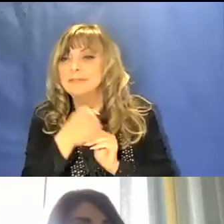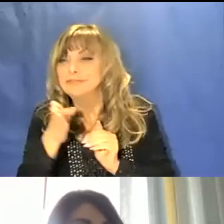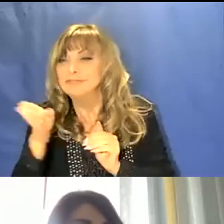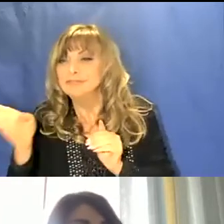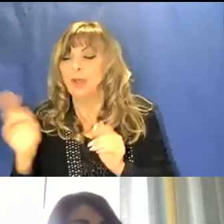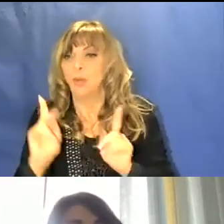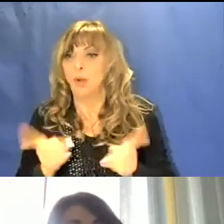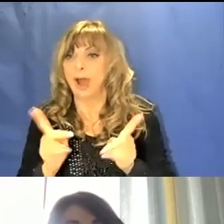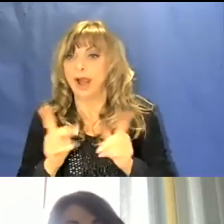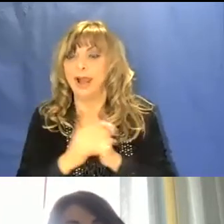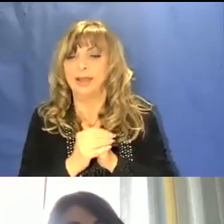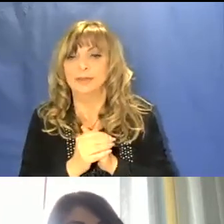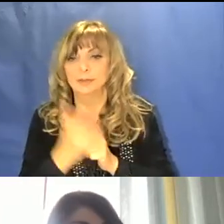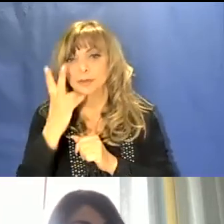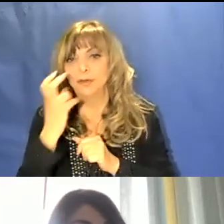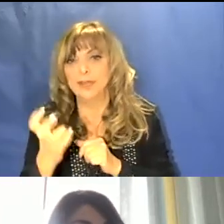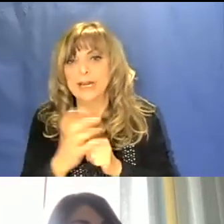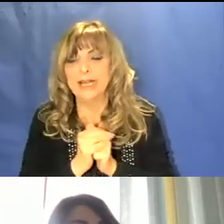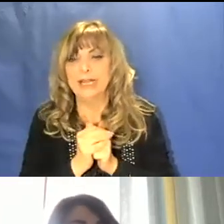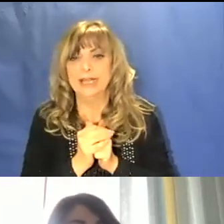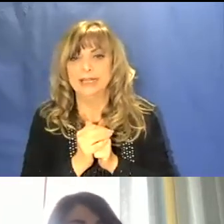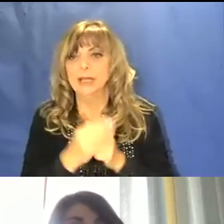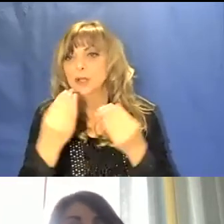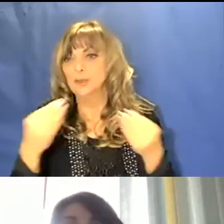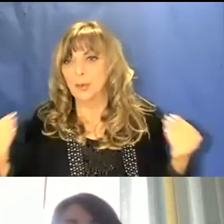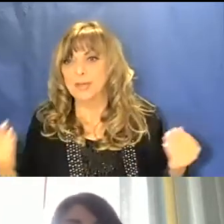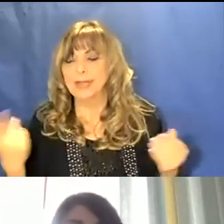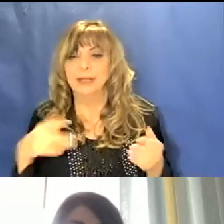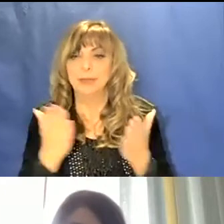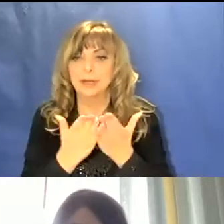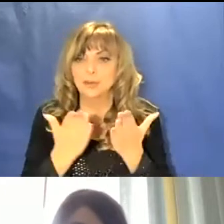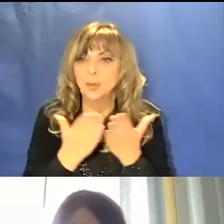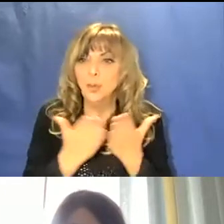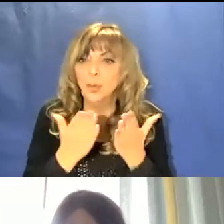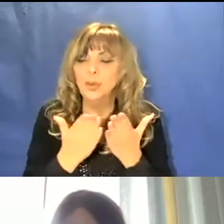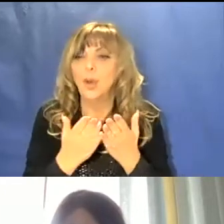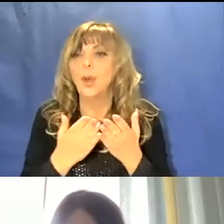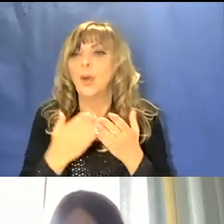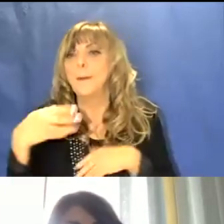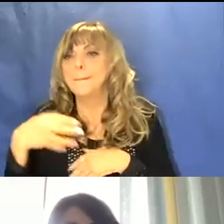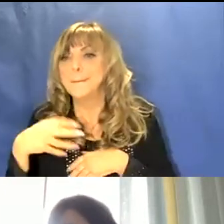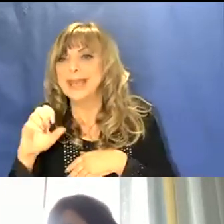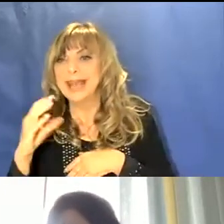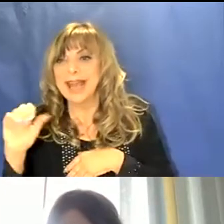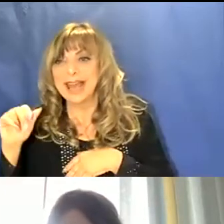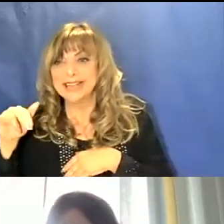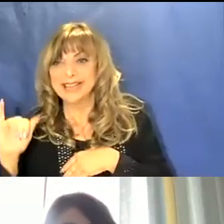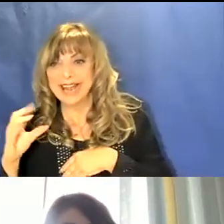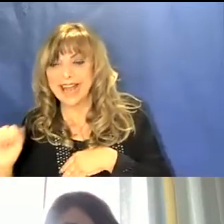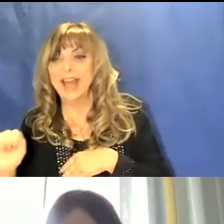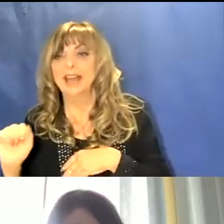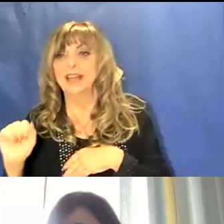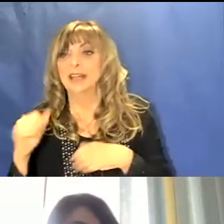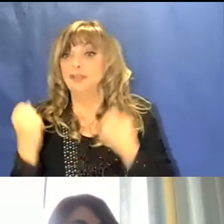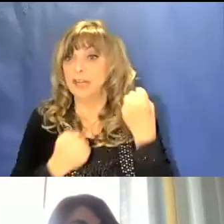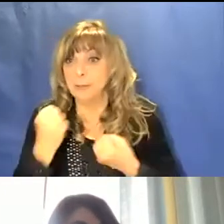Ecco quindi che troverete gli strumenti per lo studio della meccanica classica o cinematica,